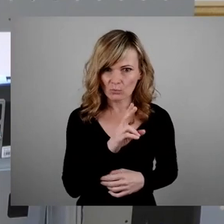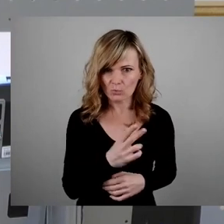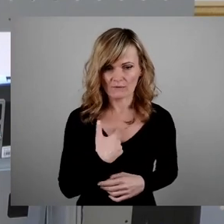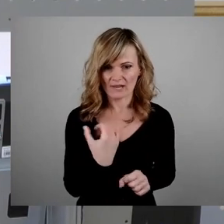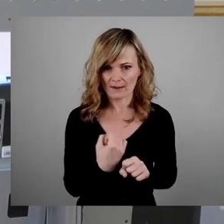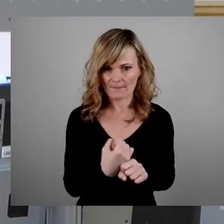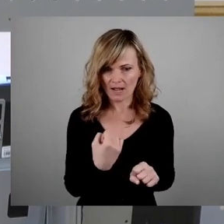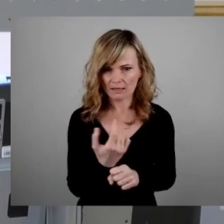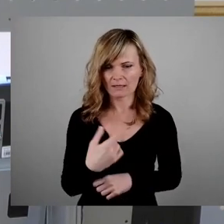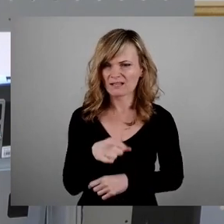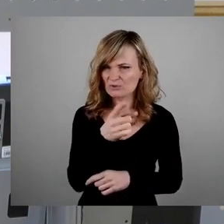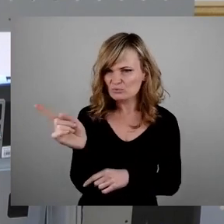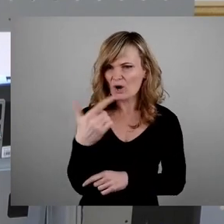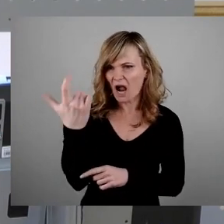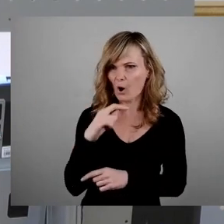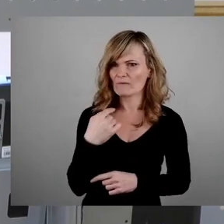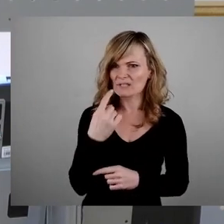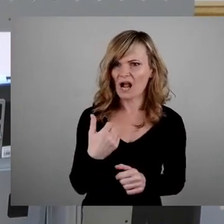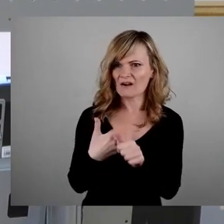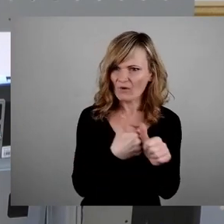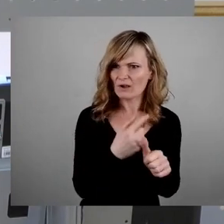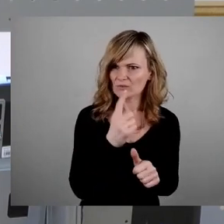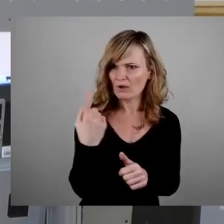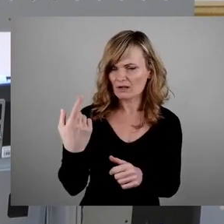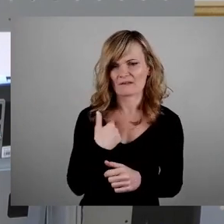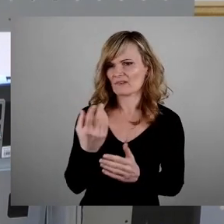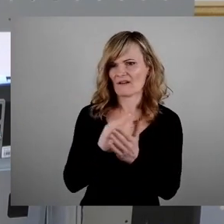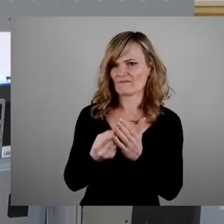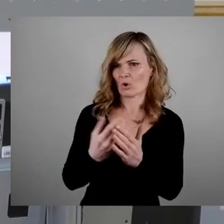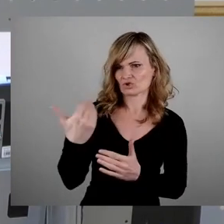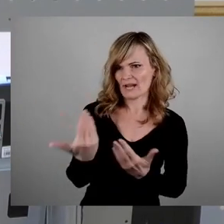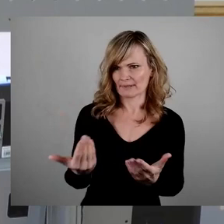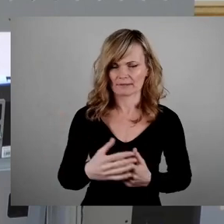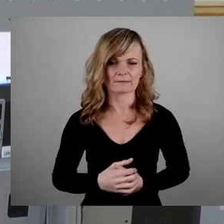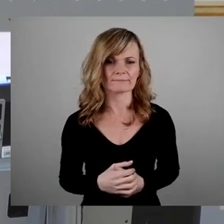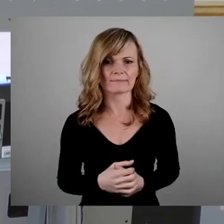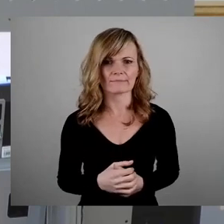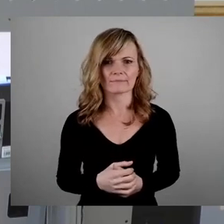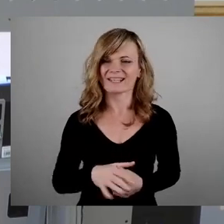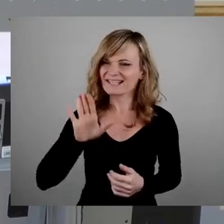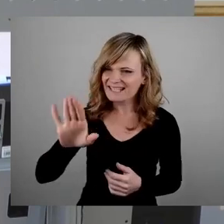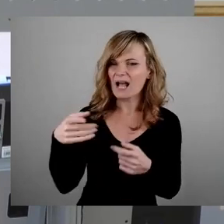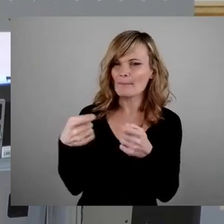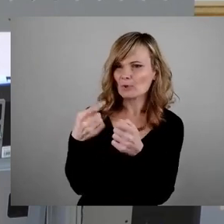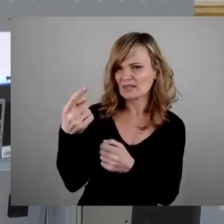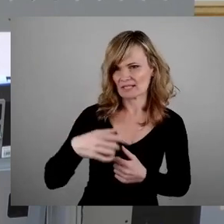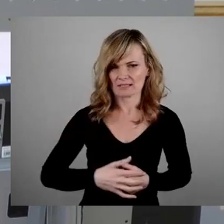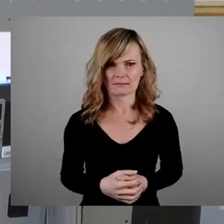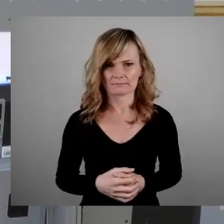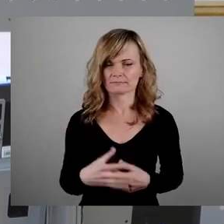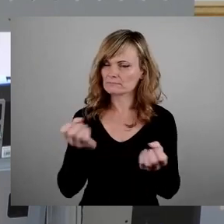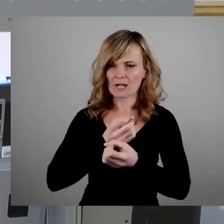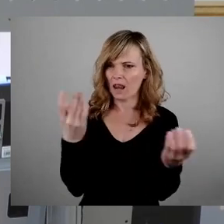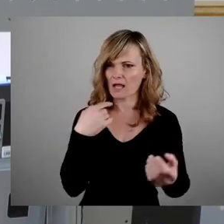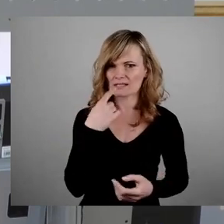lassen wir uns von Ihnen garantiert nicht vorschreiben. Und es ist genau, es sind genau Ihr Bündnis. Ich spreche das jetzt deutlich an. Ich habe